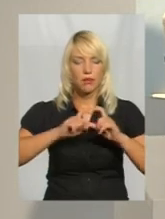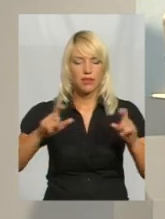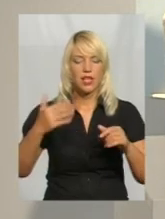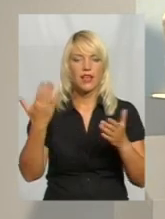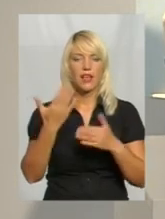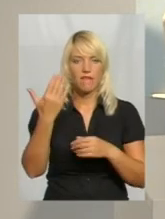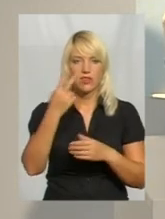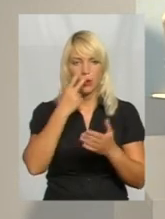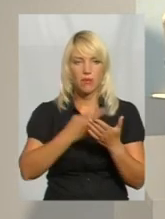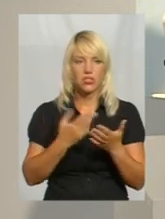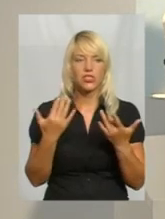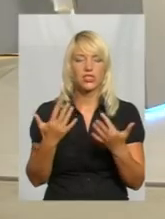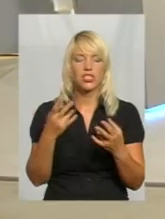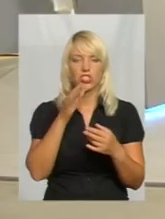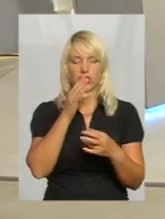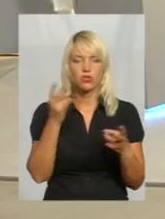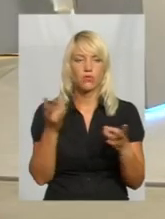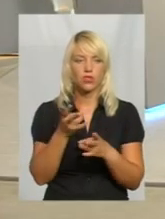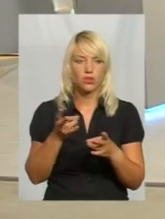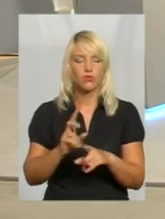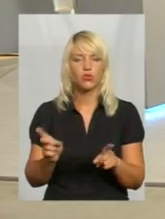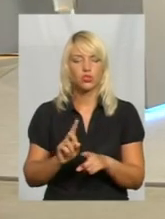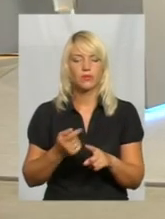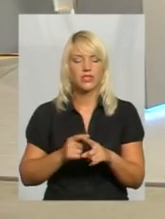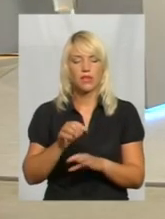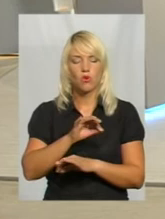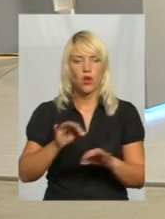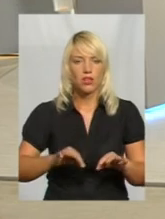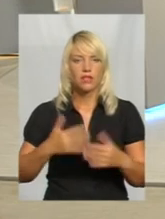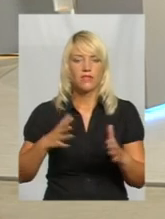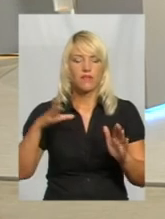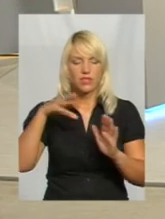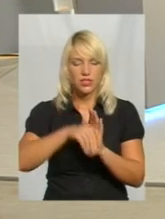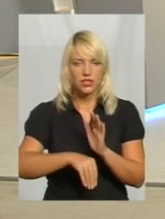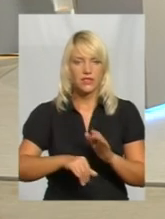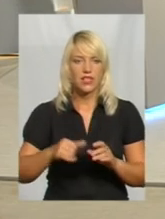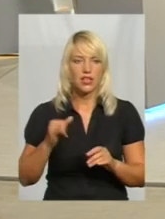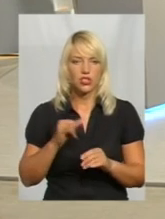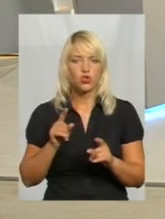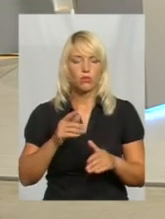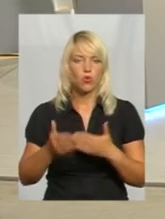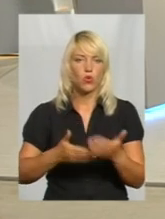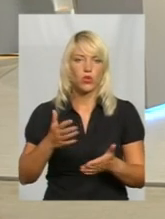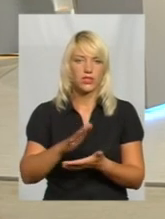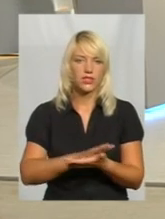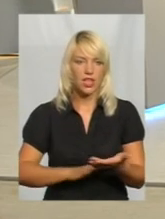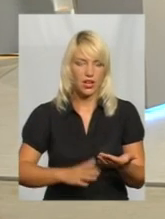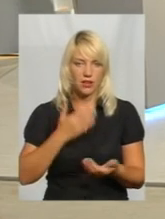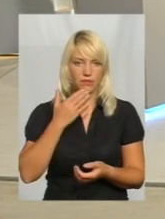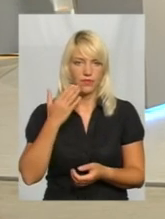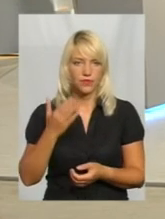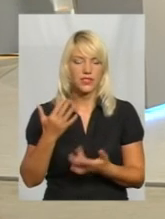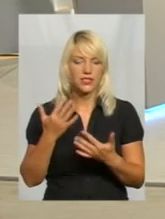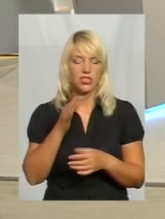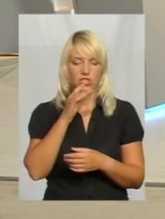бачення, от скільки часу потрібно, аби цей проєкт вже втілився і щоб рухатись далі? Скільки часу